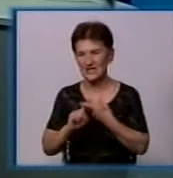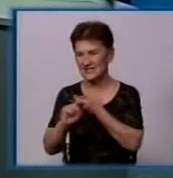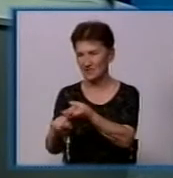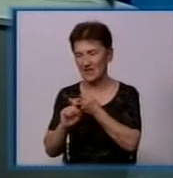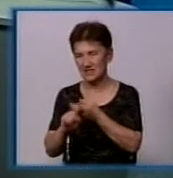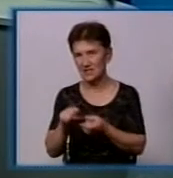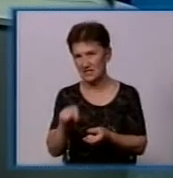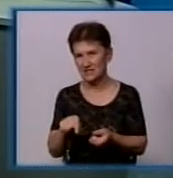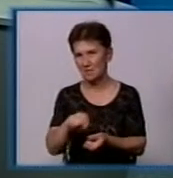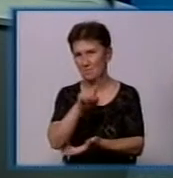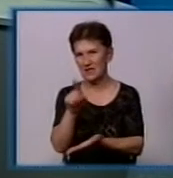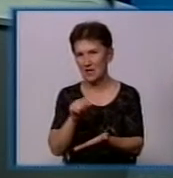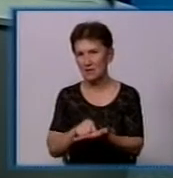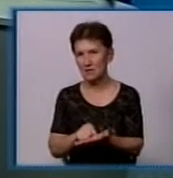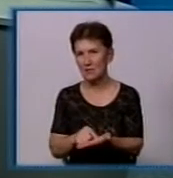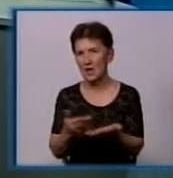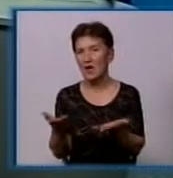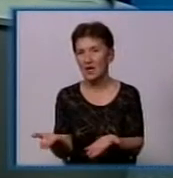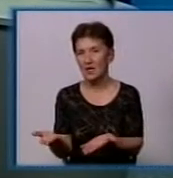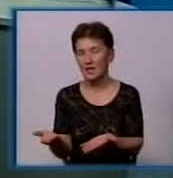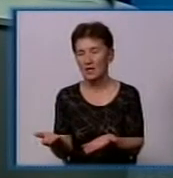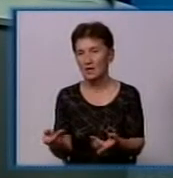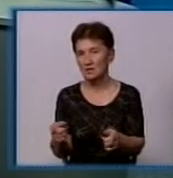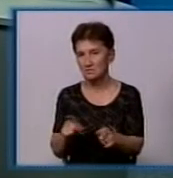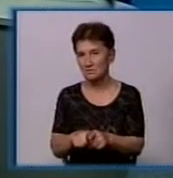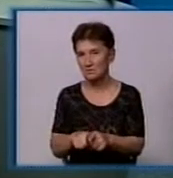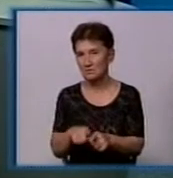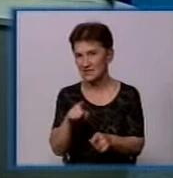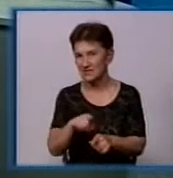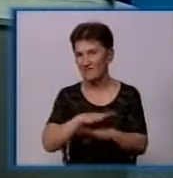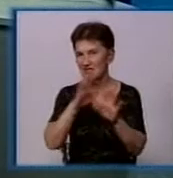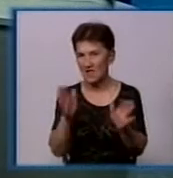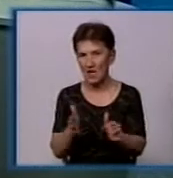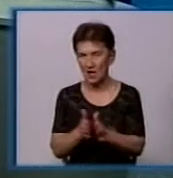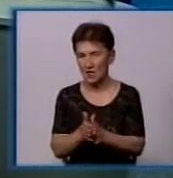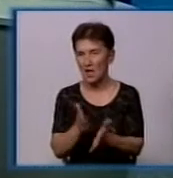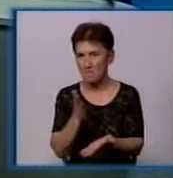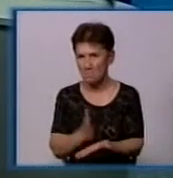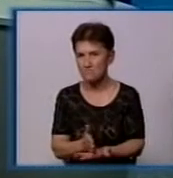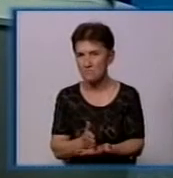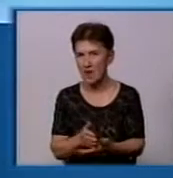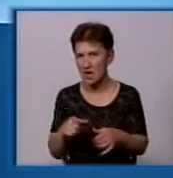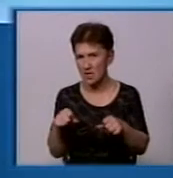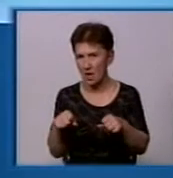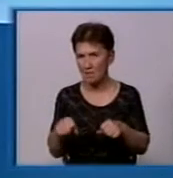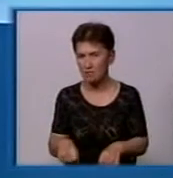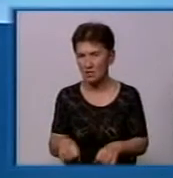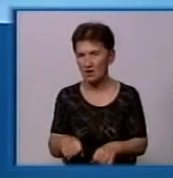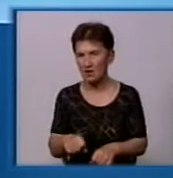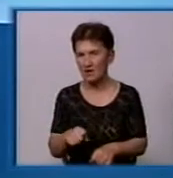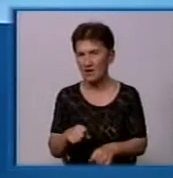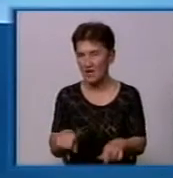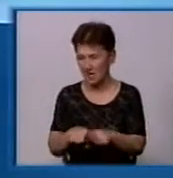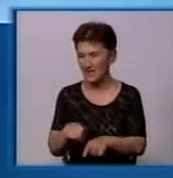питанием и с кем? Я скажу таким чином, це взагалі має право на існувание таке